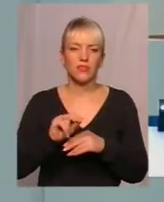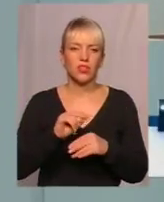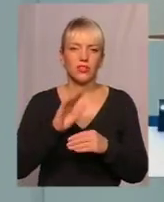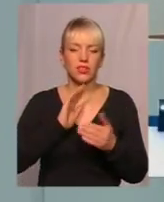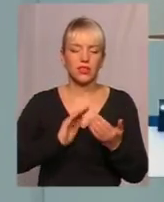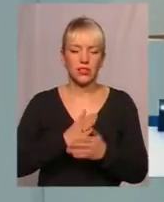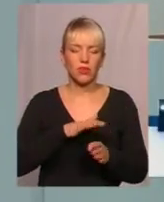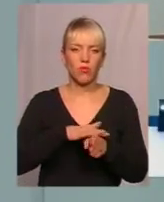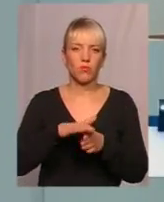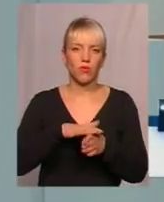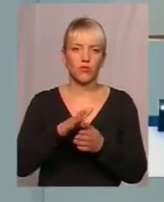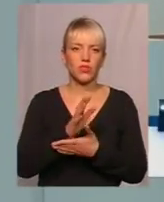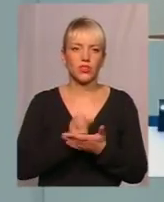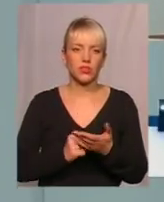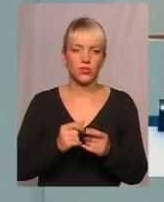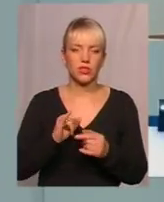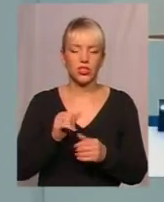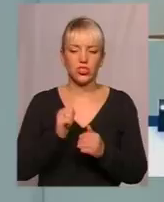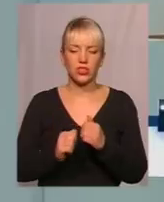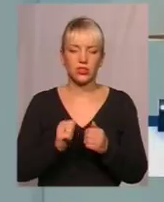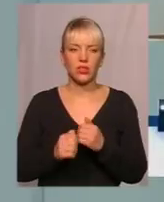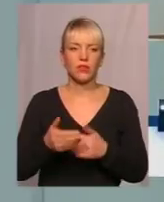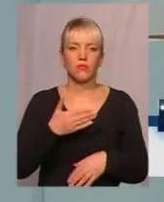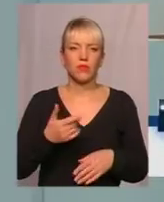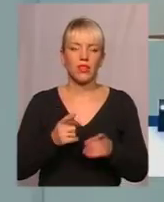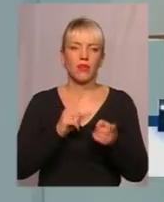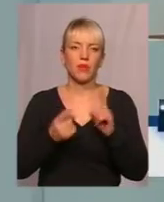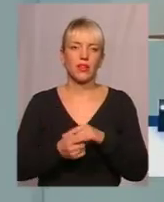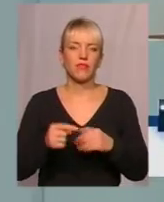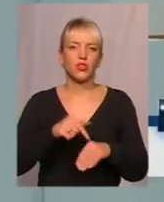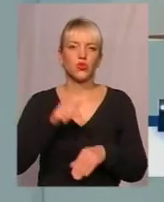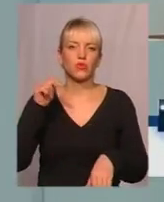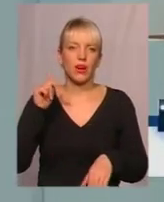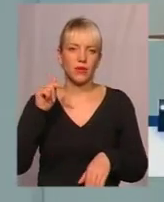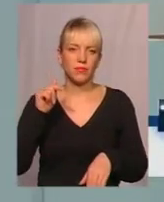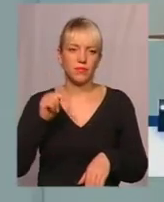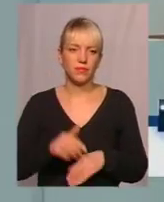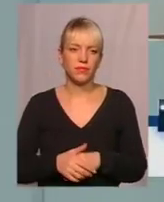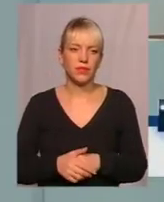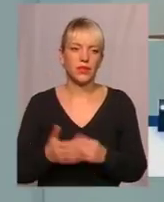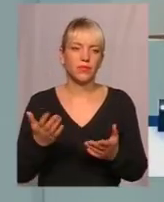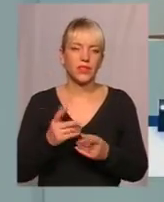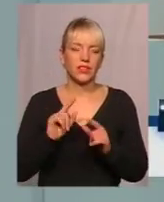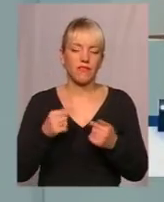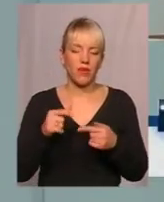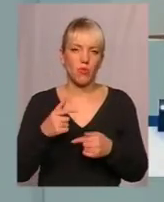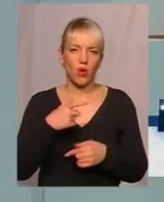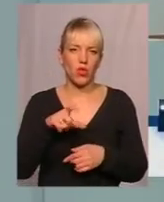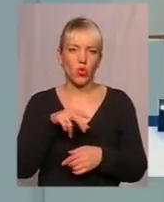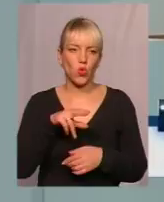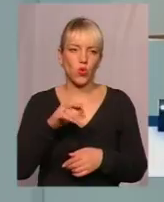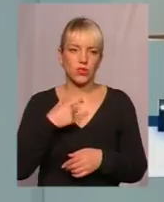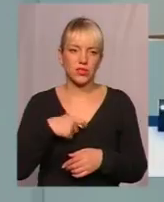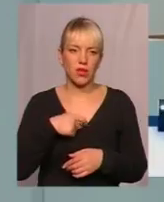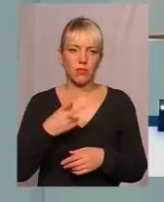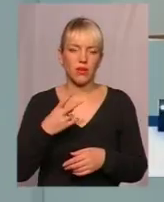поповнювати ресурсы а досить часто навпаки мы відчуваем какие-то вимоги до себе постійно маем